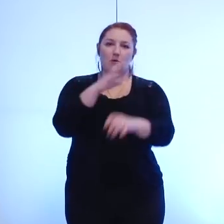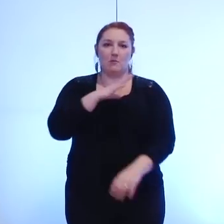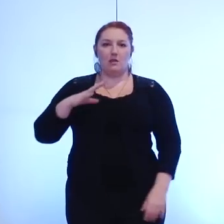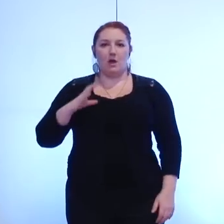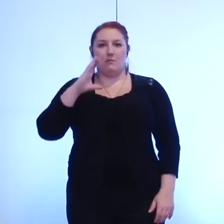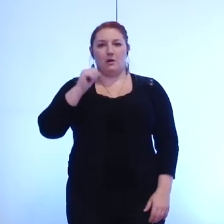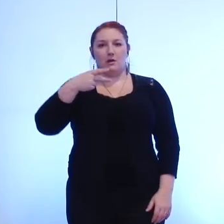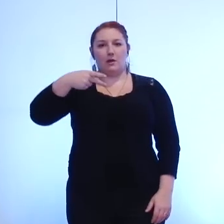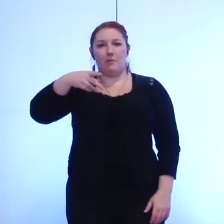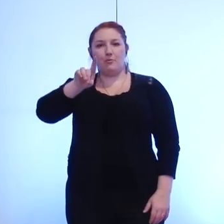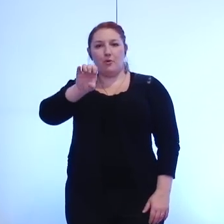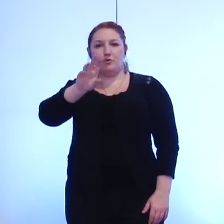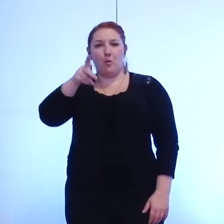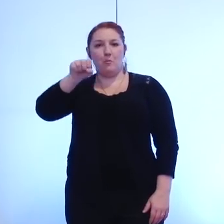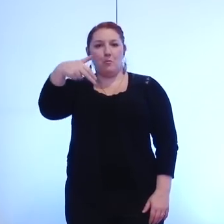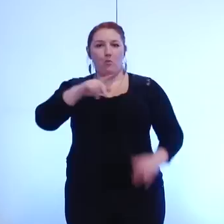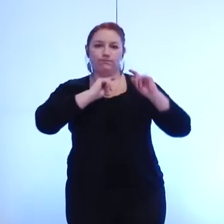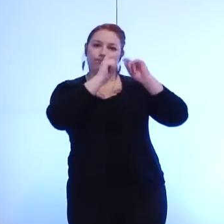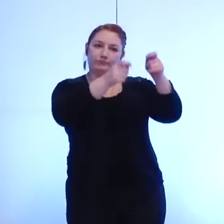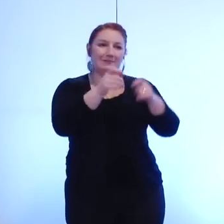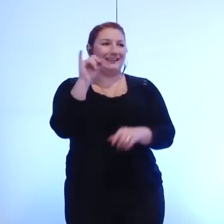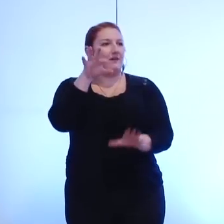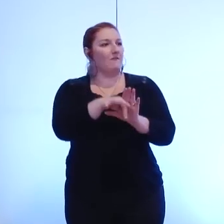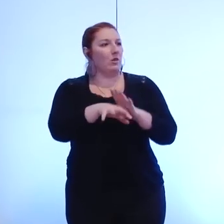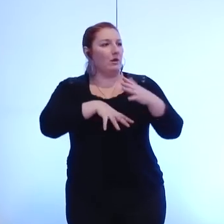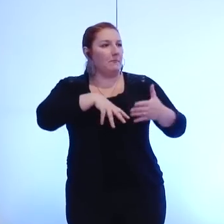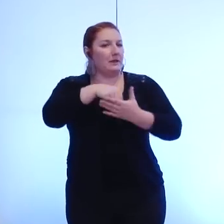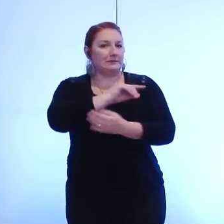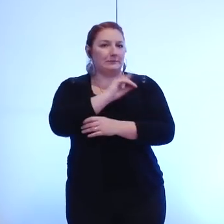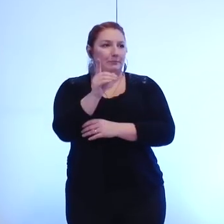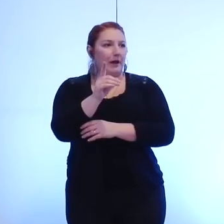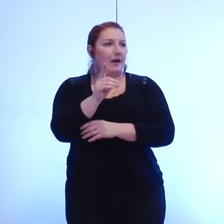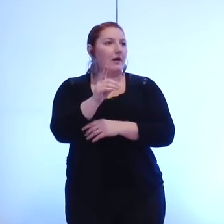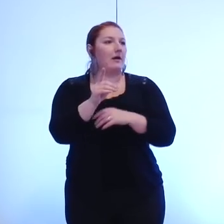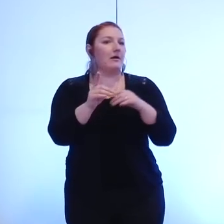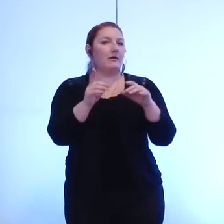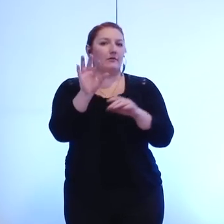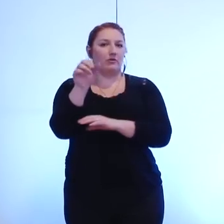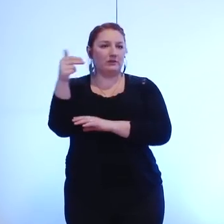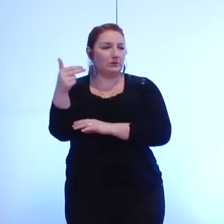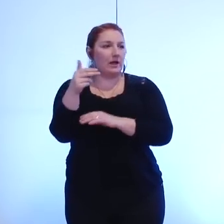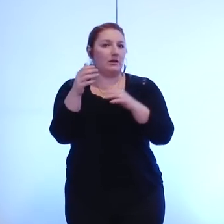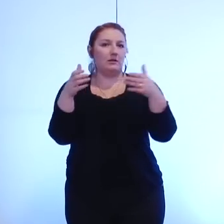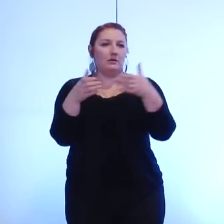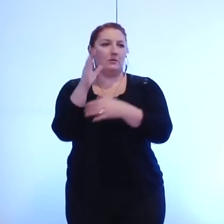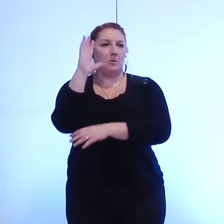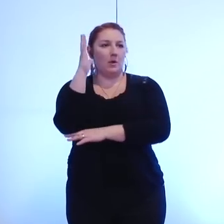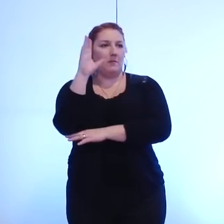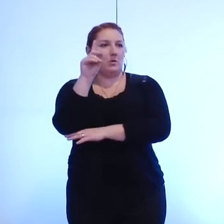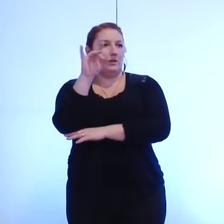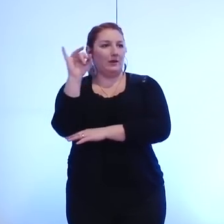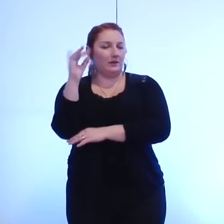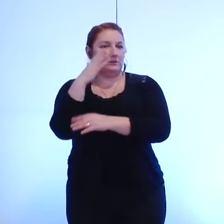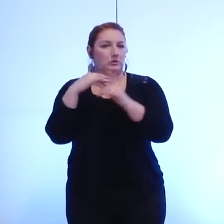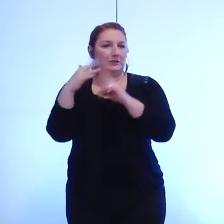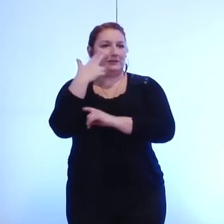qui ne prend pas part au vote, le Front National, le groupe UMP, UDI, Société Civile, le Rassemblement de Gauche